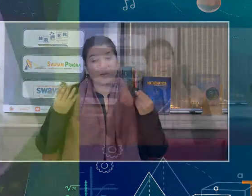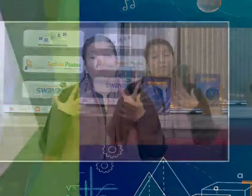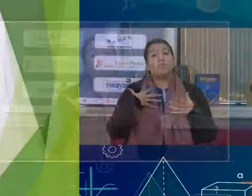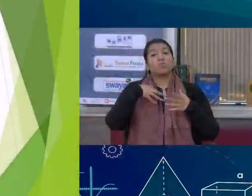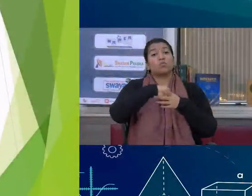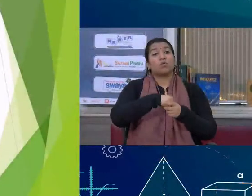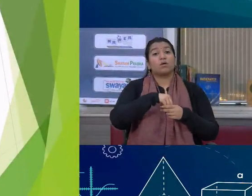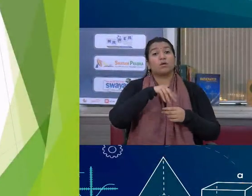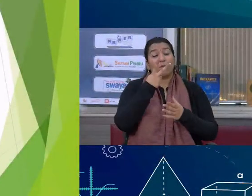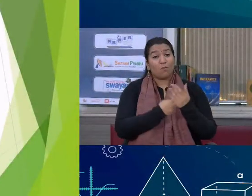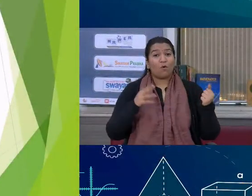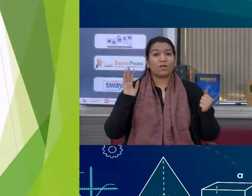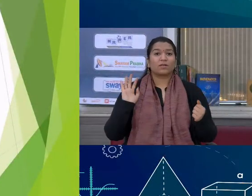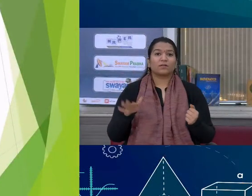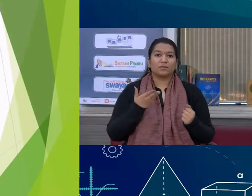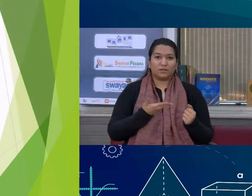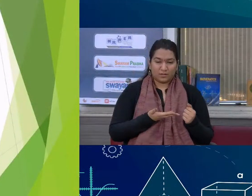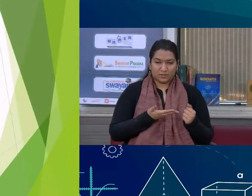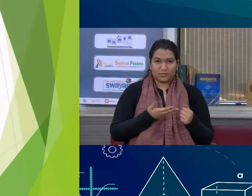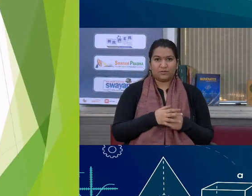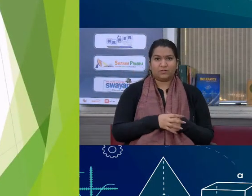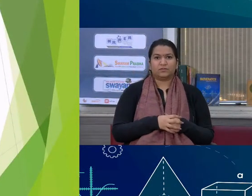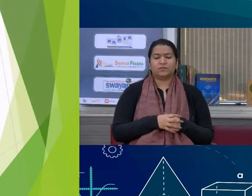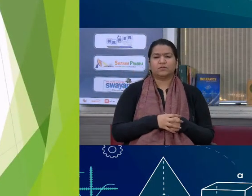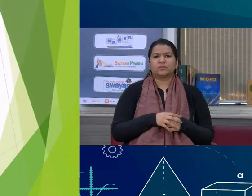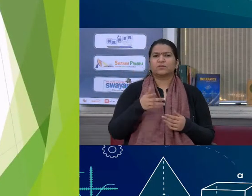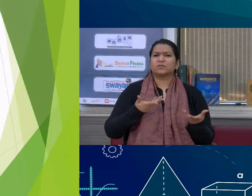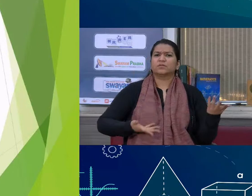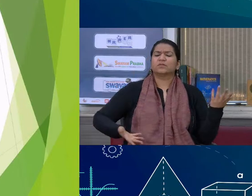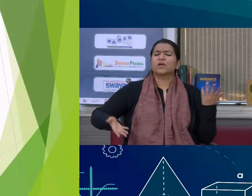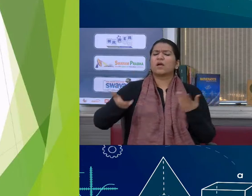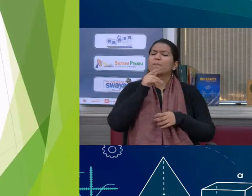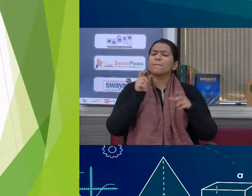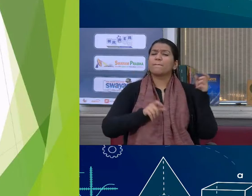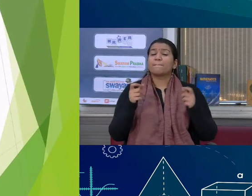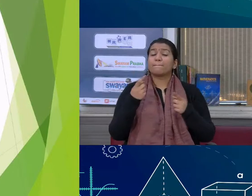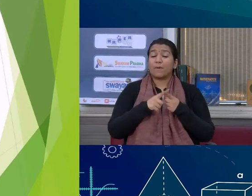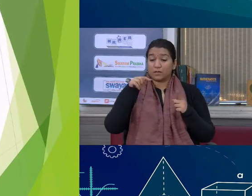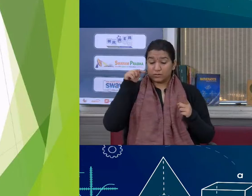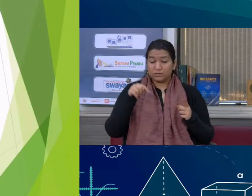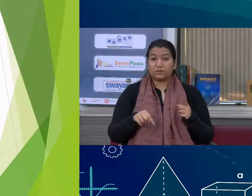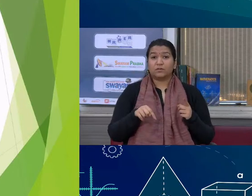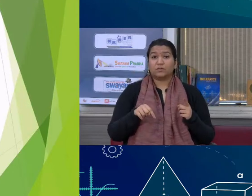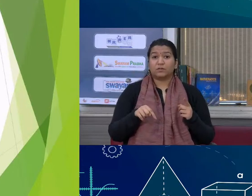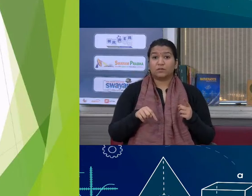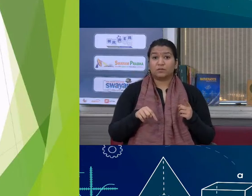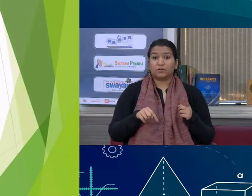उस अलग संसार के साथ वो सहयोग भी कर रहा है सामझे से भी कर रहा है लेकिन इसके साथ साथ